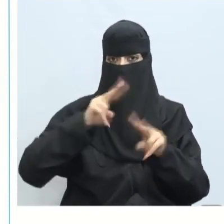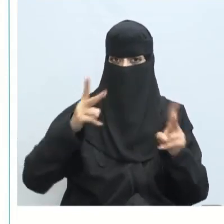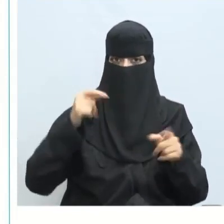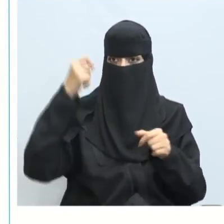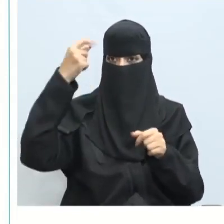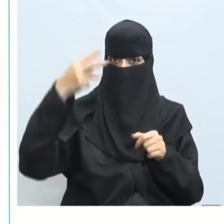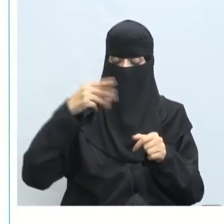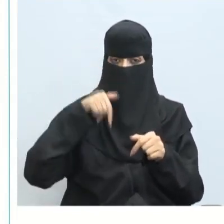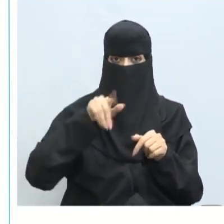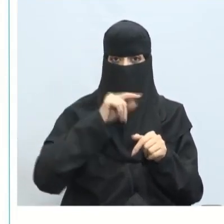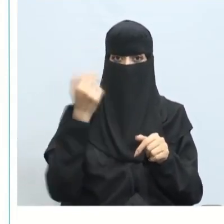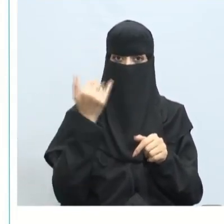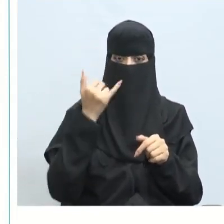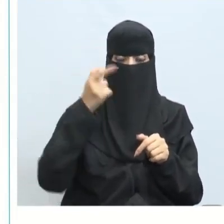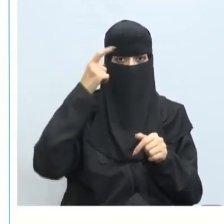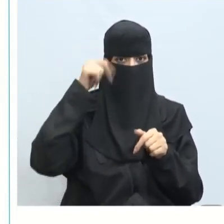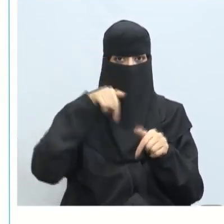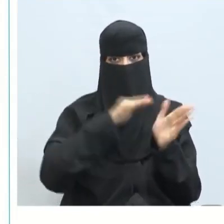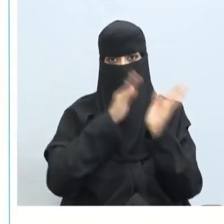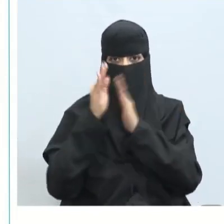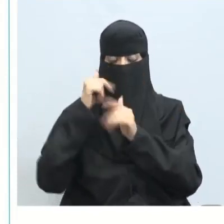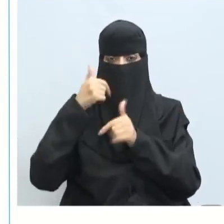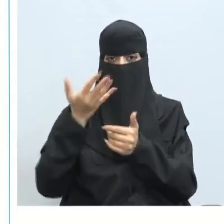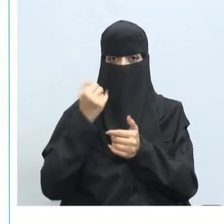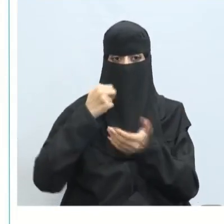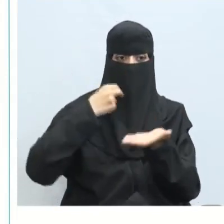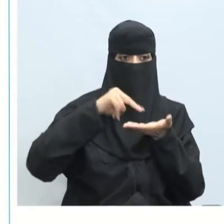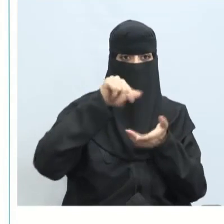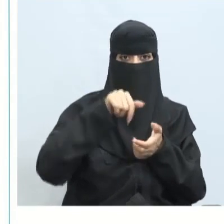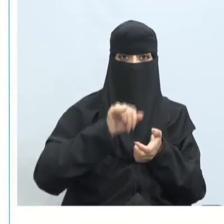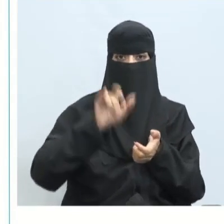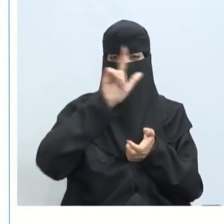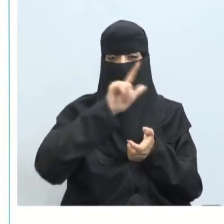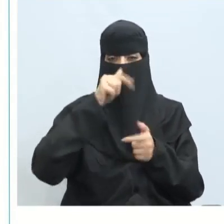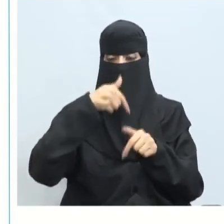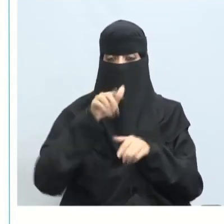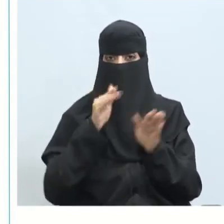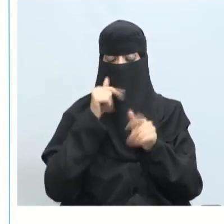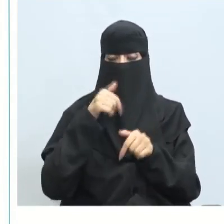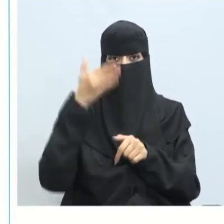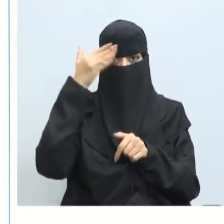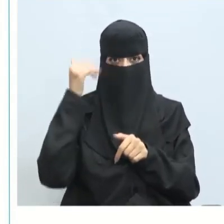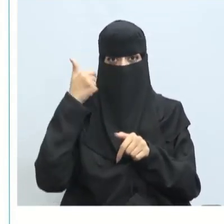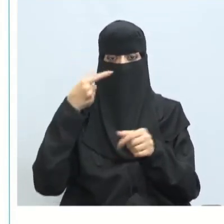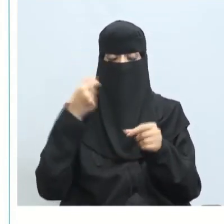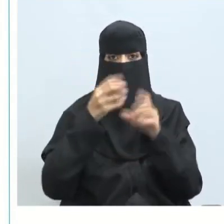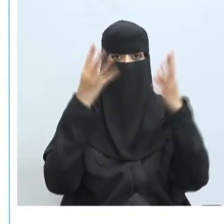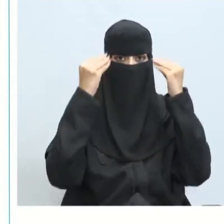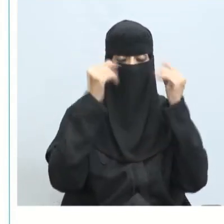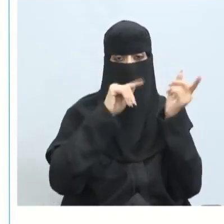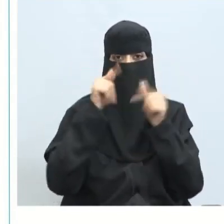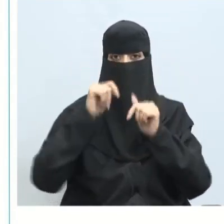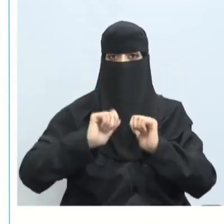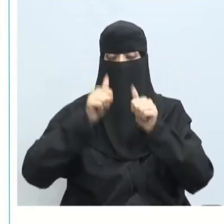أن نفهم الطرف الآخر قبل أن نرسل من حيث اللغة من حيث الخبرة من حيث المعلومة